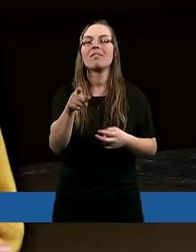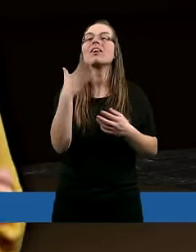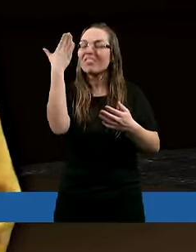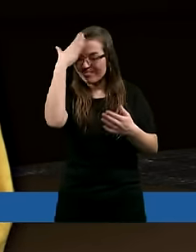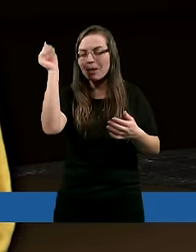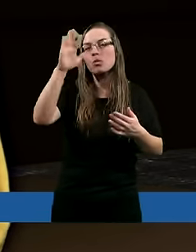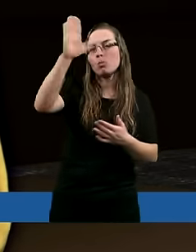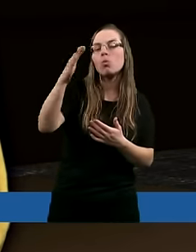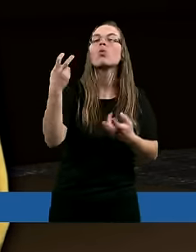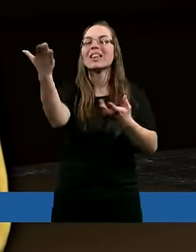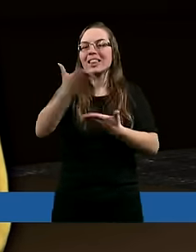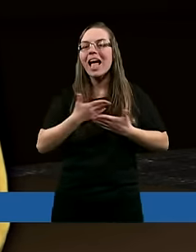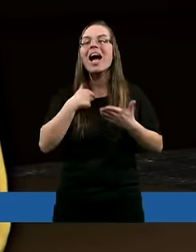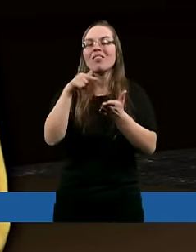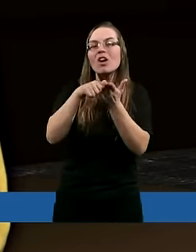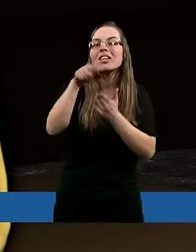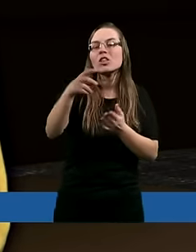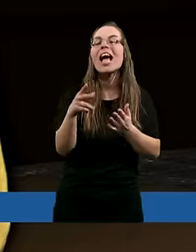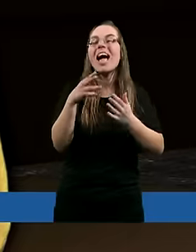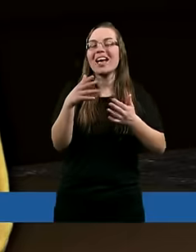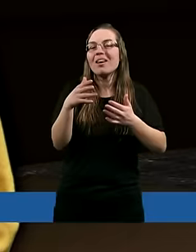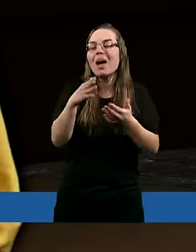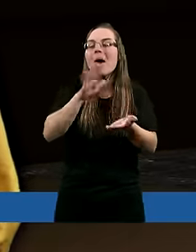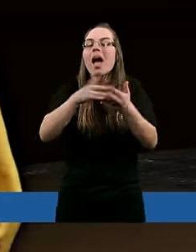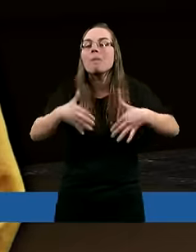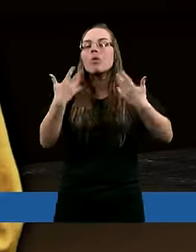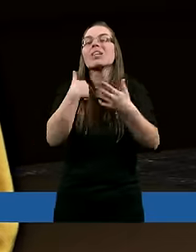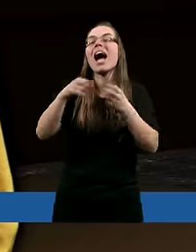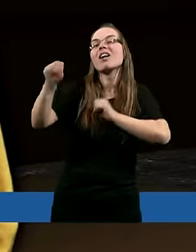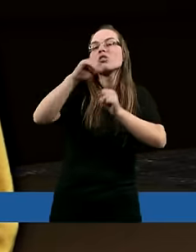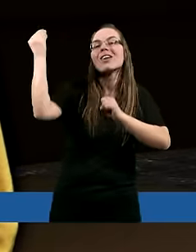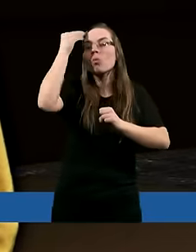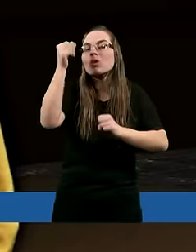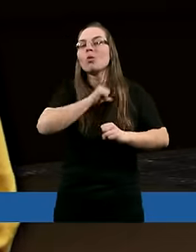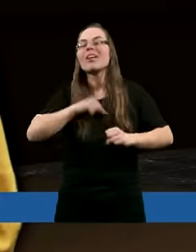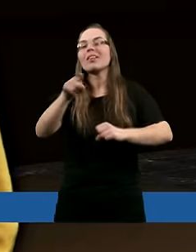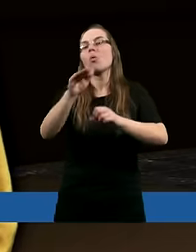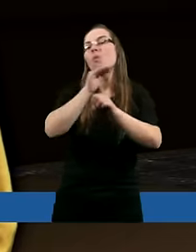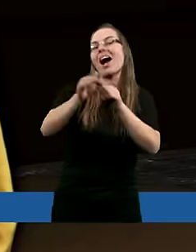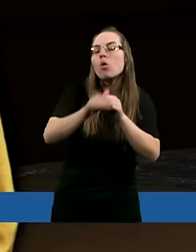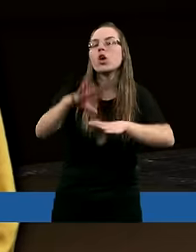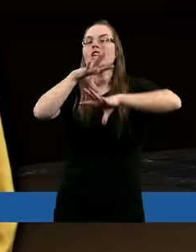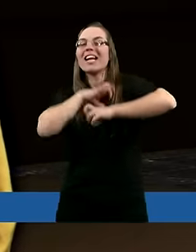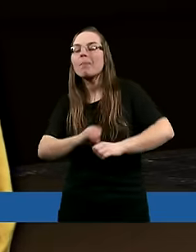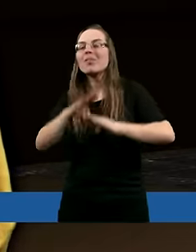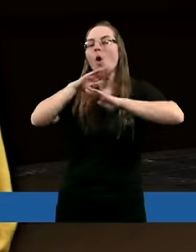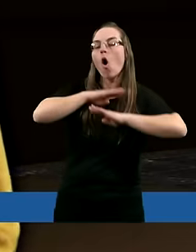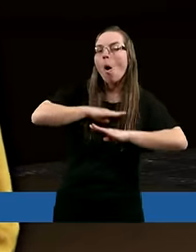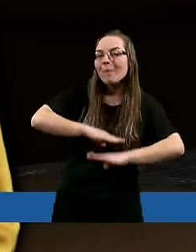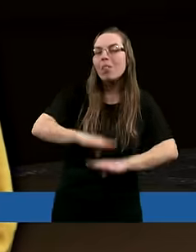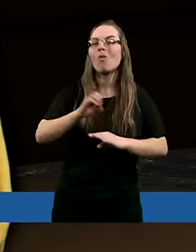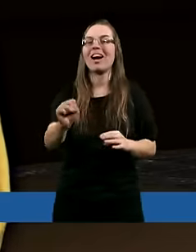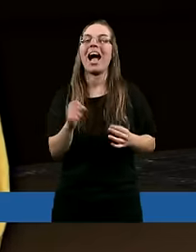wiem, że Pan Bóg też daje mi te właśnie okazje po to, żebym ja się ćwiczyła codziennie w tej łagodności, w tej